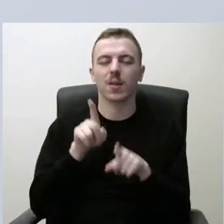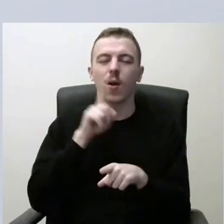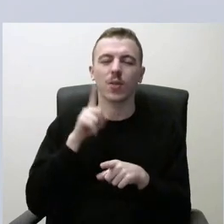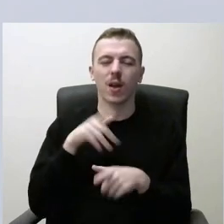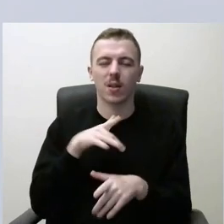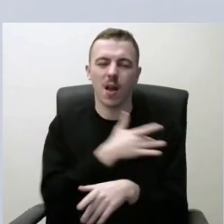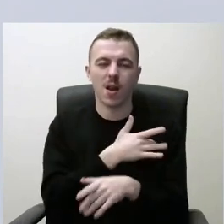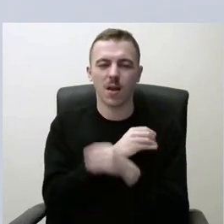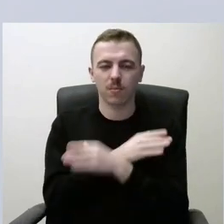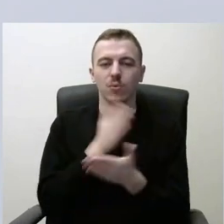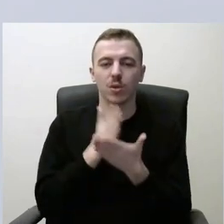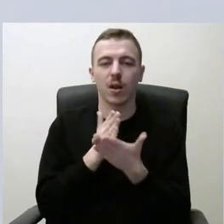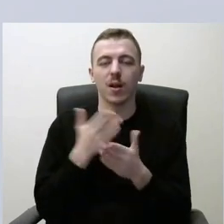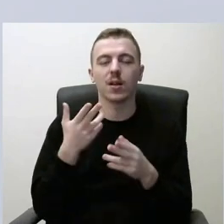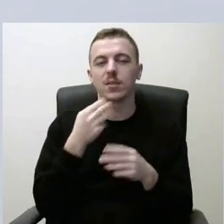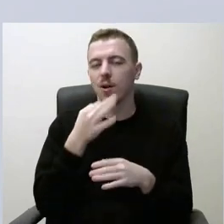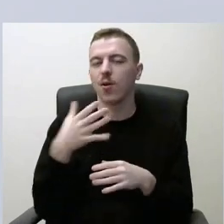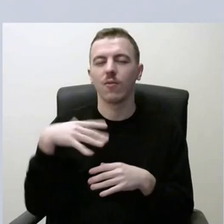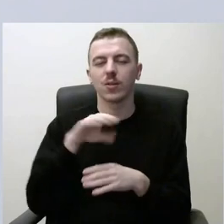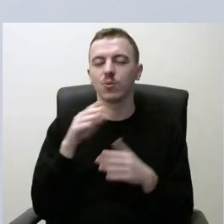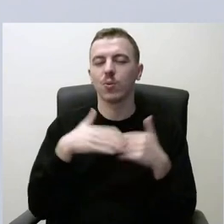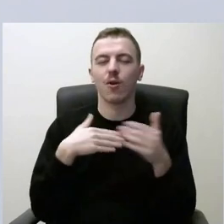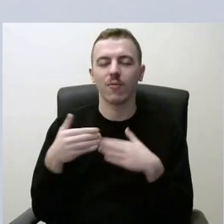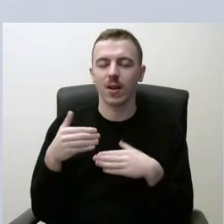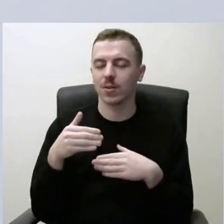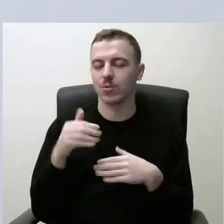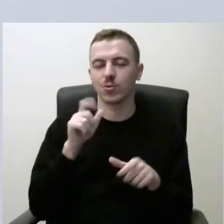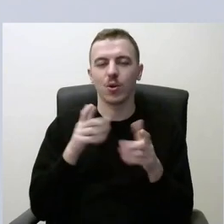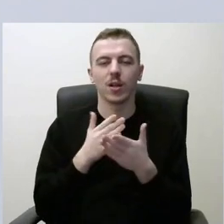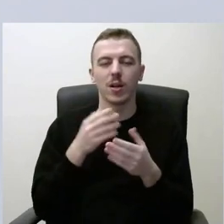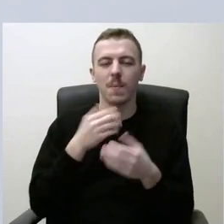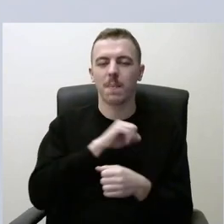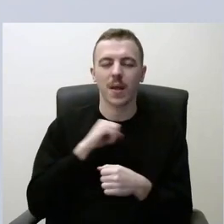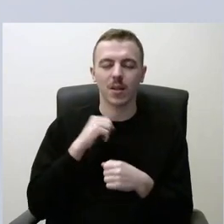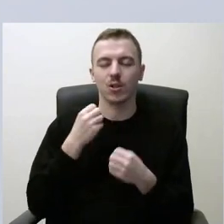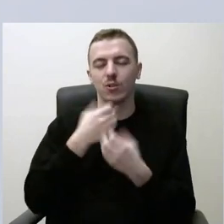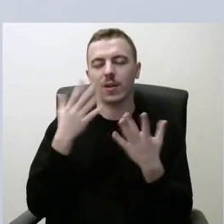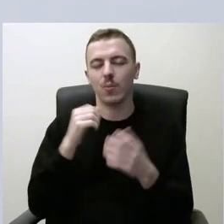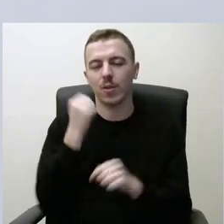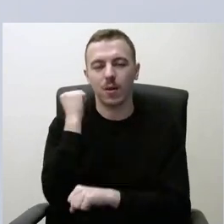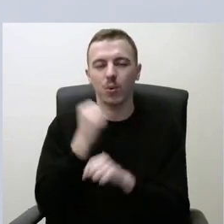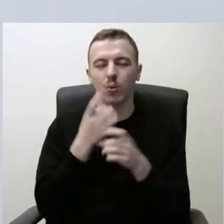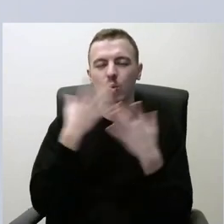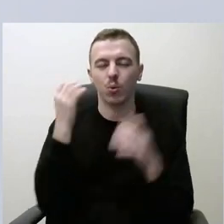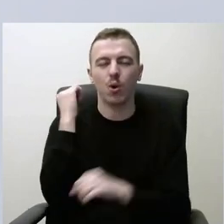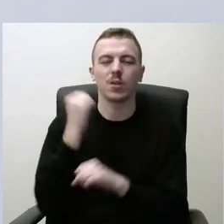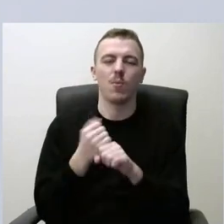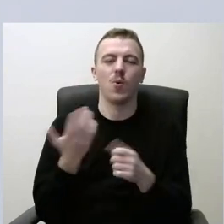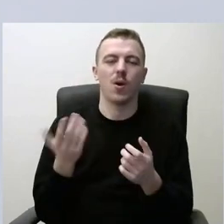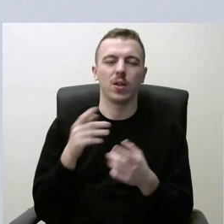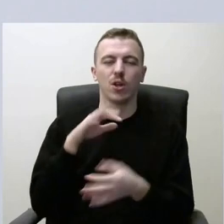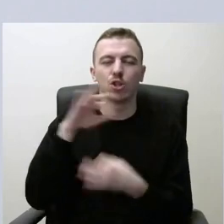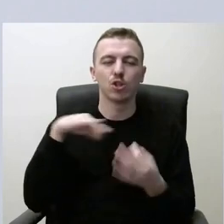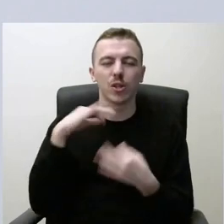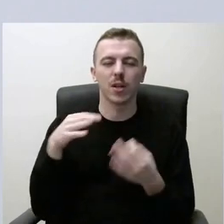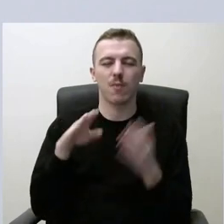Kaip sakiau, visų profesijų žmonės yra medicai, švietimo darbuotojai, kultūros darbuotojai, inžinieriai,